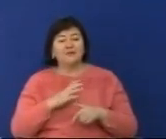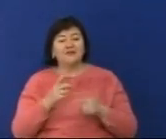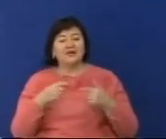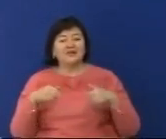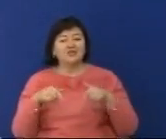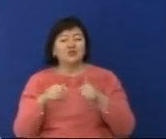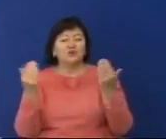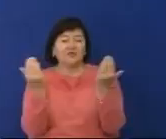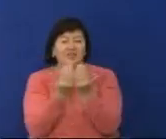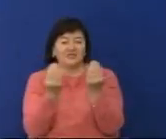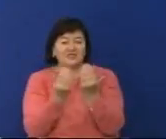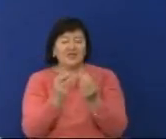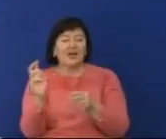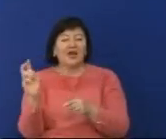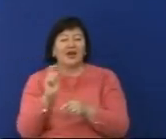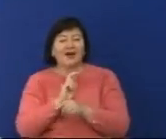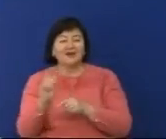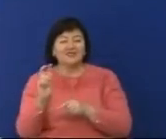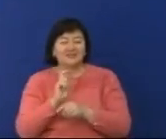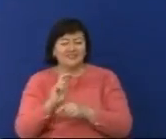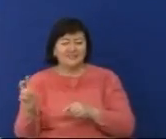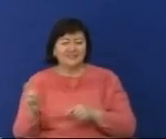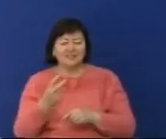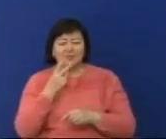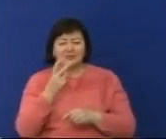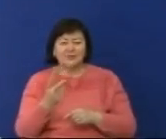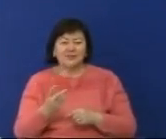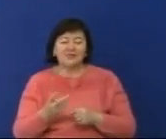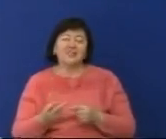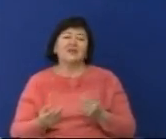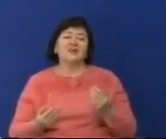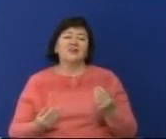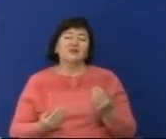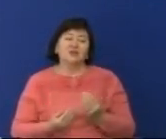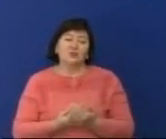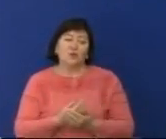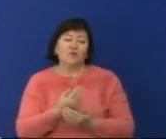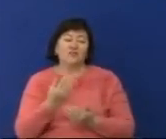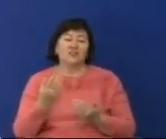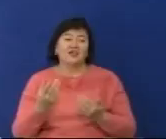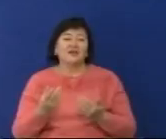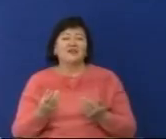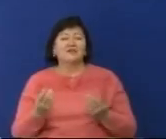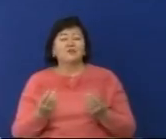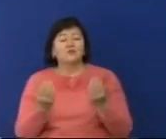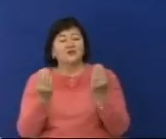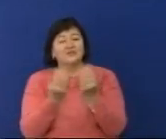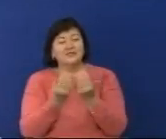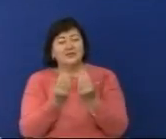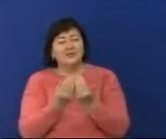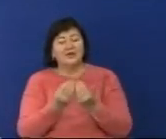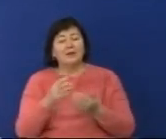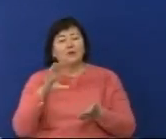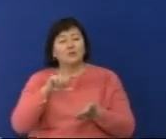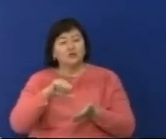кезінде әріптестер көрірмендердің театрдың басты жанрларымен таныстырды. Шығармашылық шараны қалакымы Ермакс Сәлеміф,